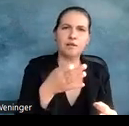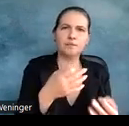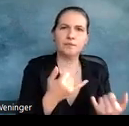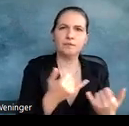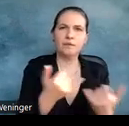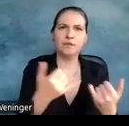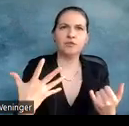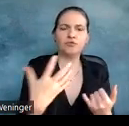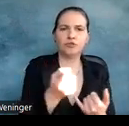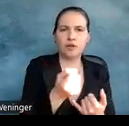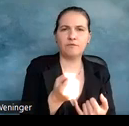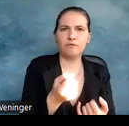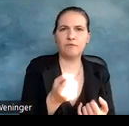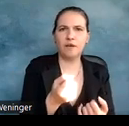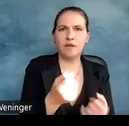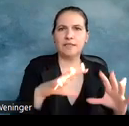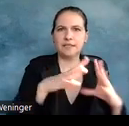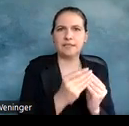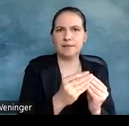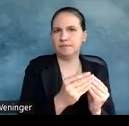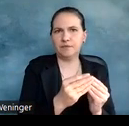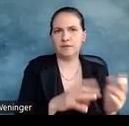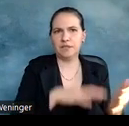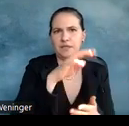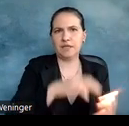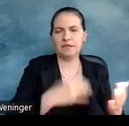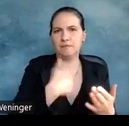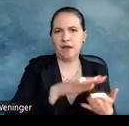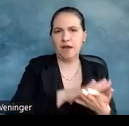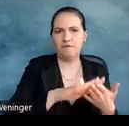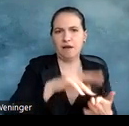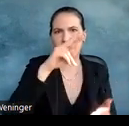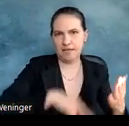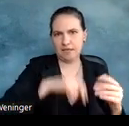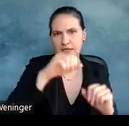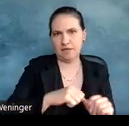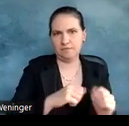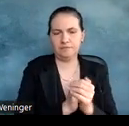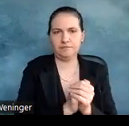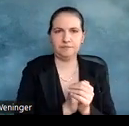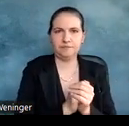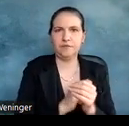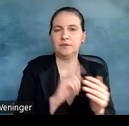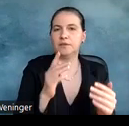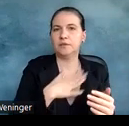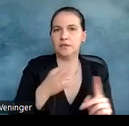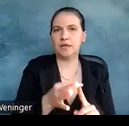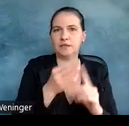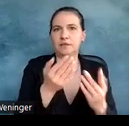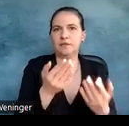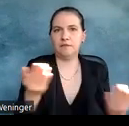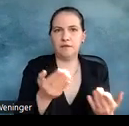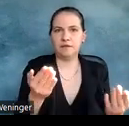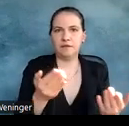dass vielleicht Dinge sich leichter lesen lassen. Leichter lesen lassen. Und hier war der Ansatz, lesen durch einen